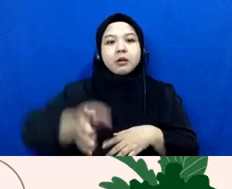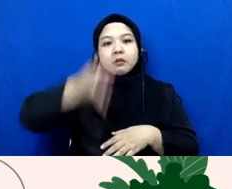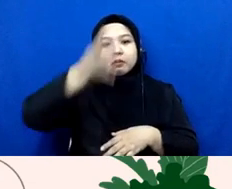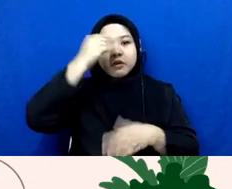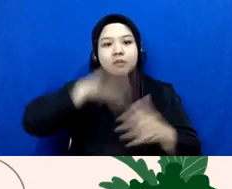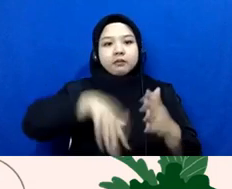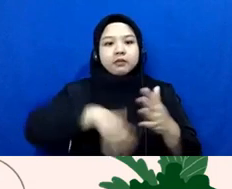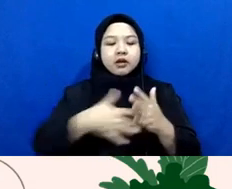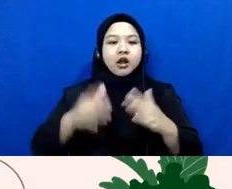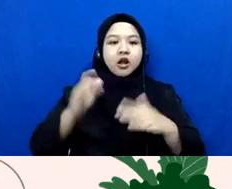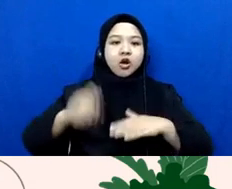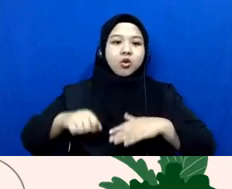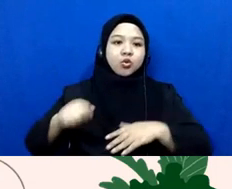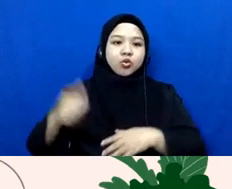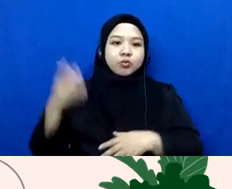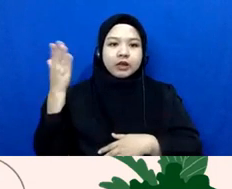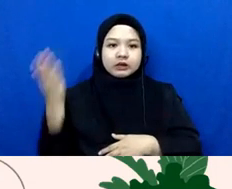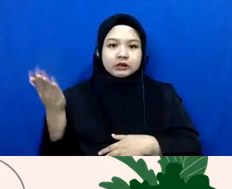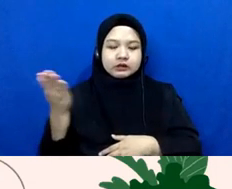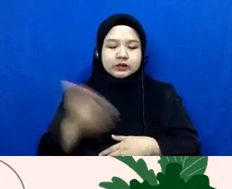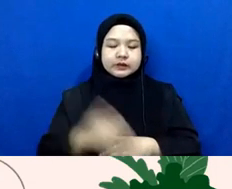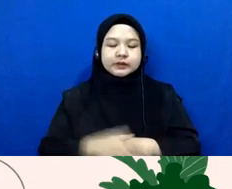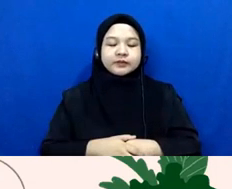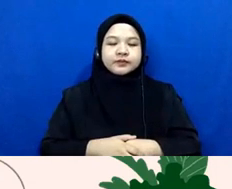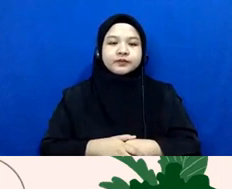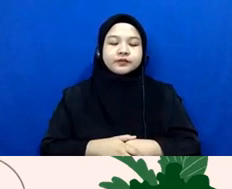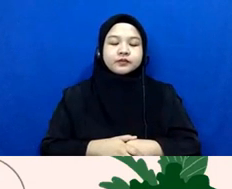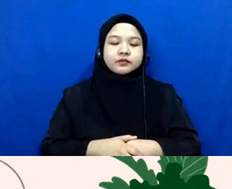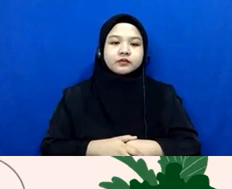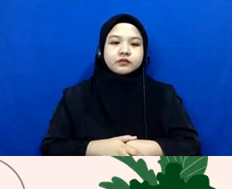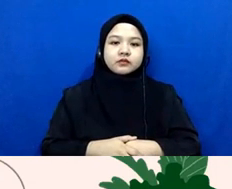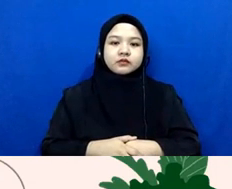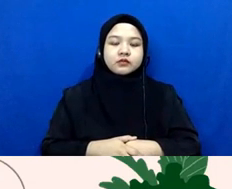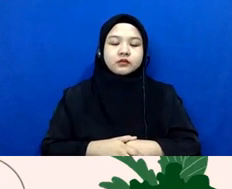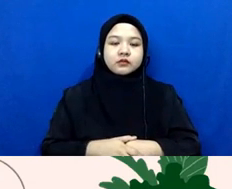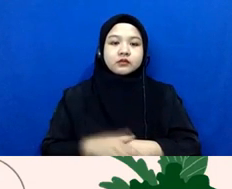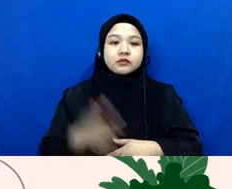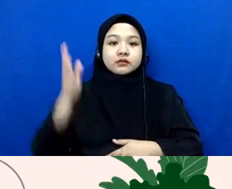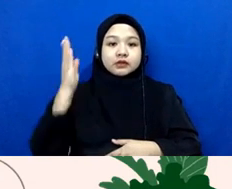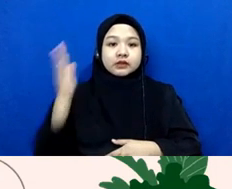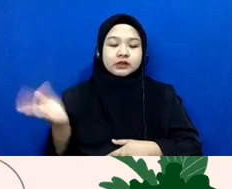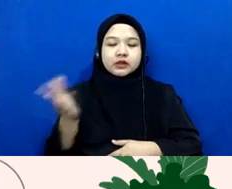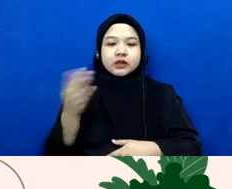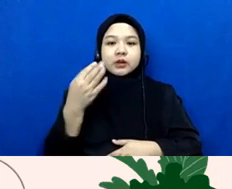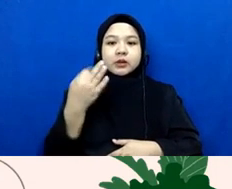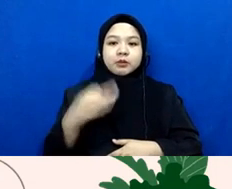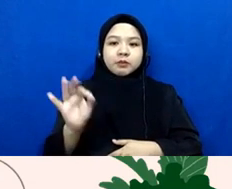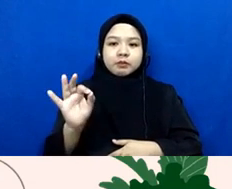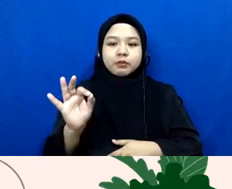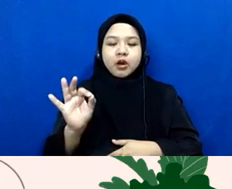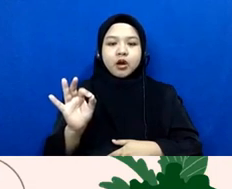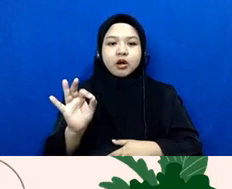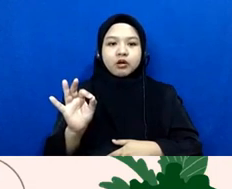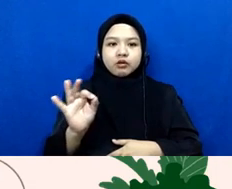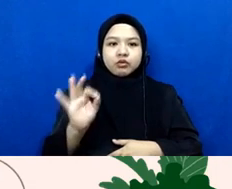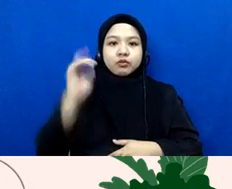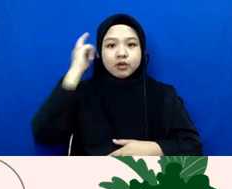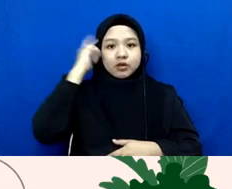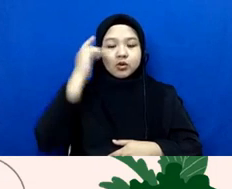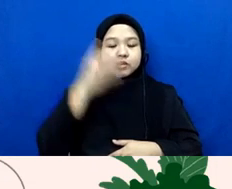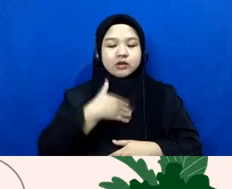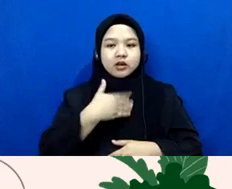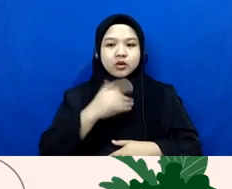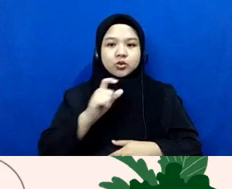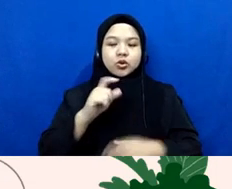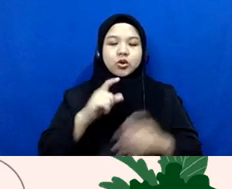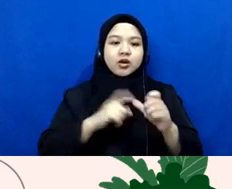hukum ini yang saya sebut tentu baru yang apa dalam pengetahuan saya misalnya tadi